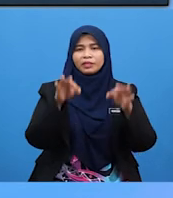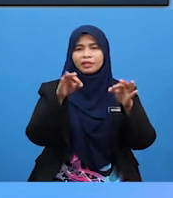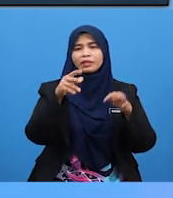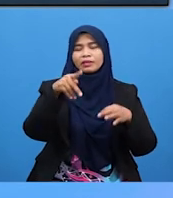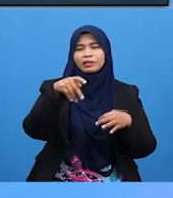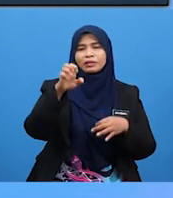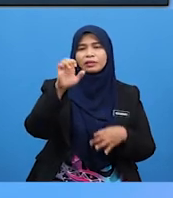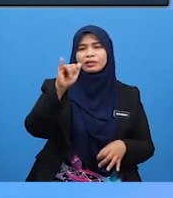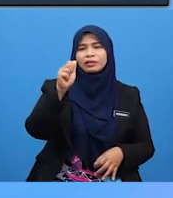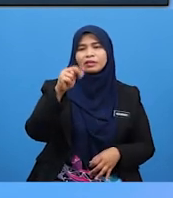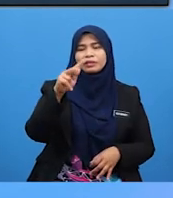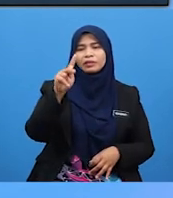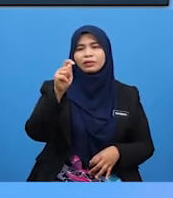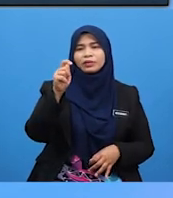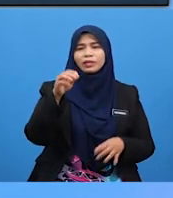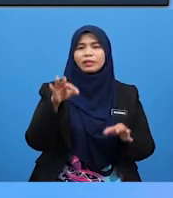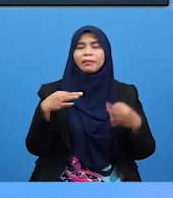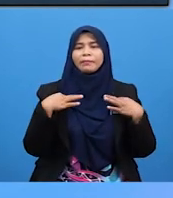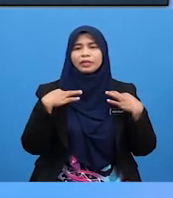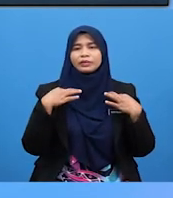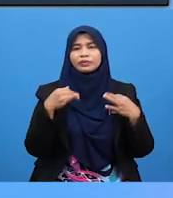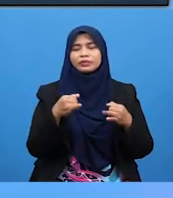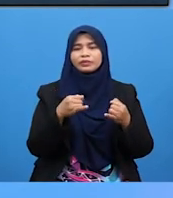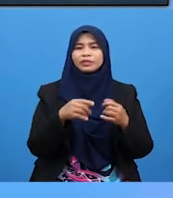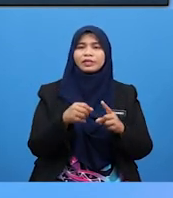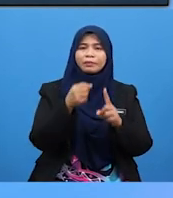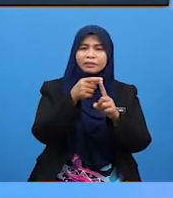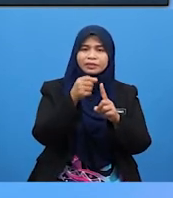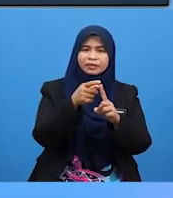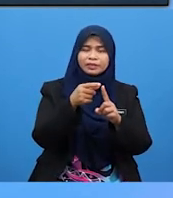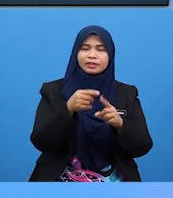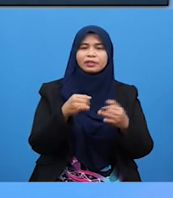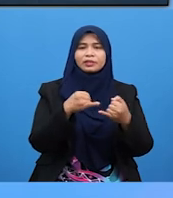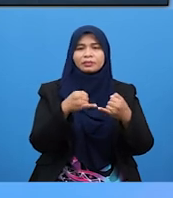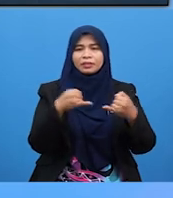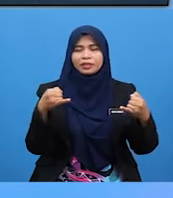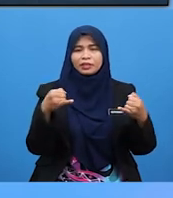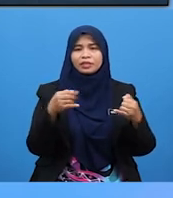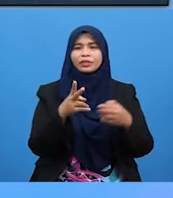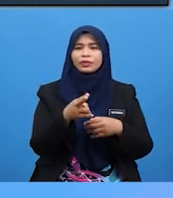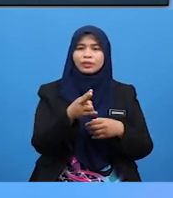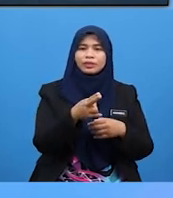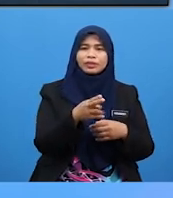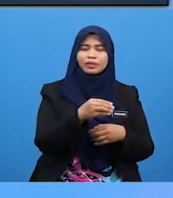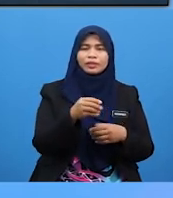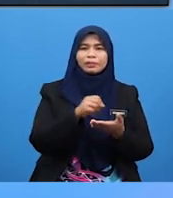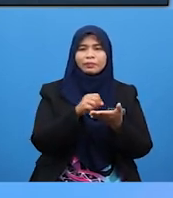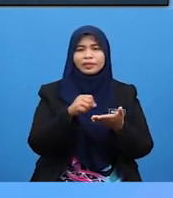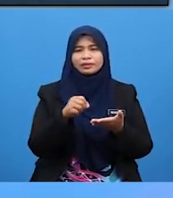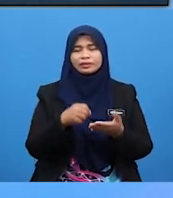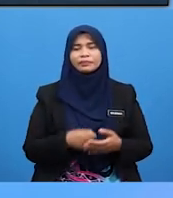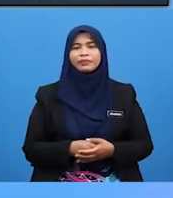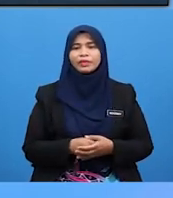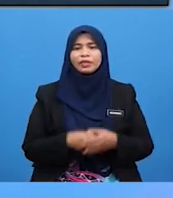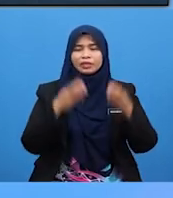Benang Gunting Dan Pensel Cikgu Akan Memberi Murid